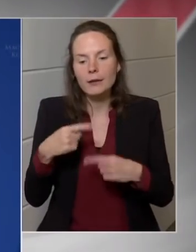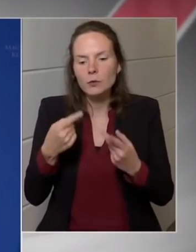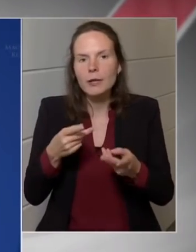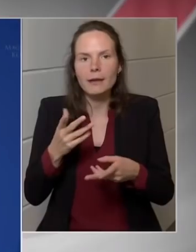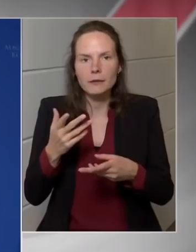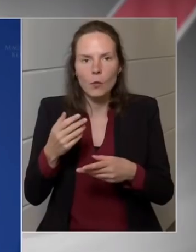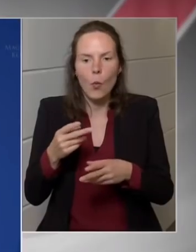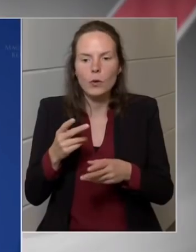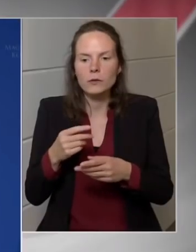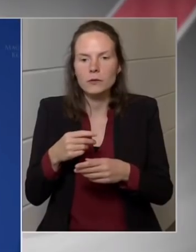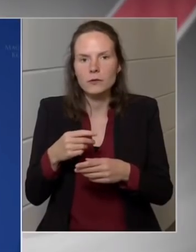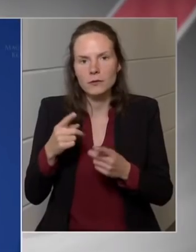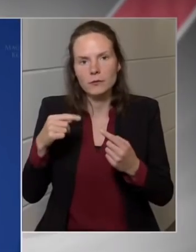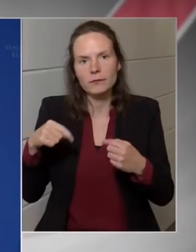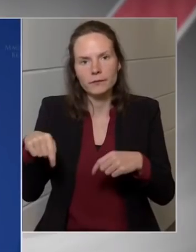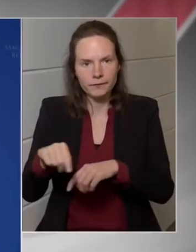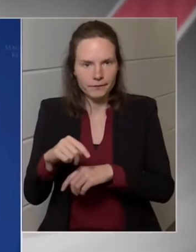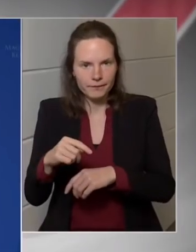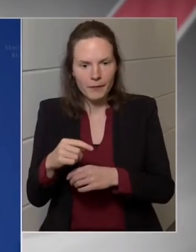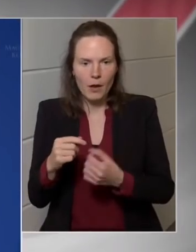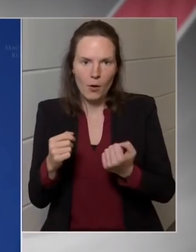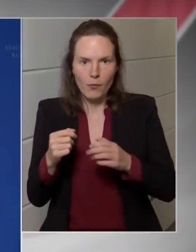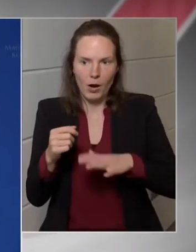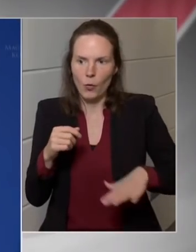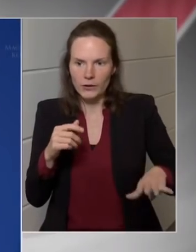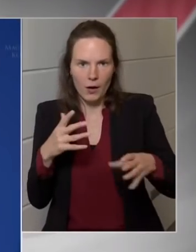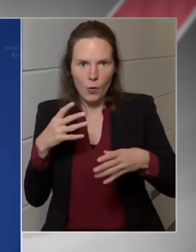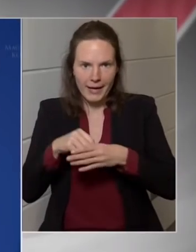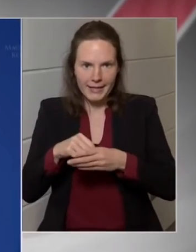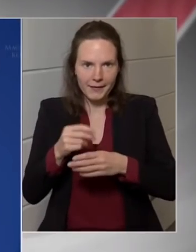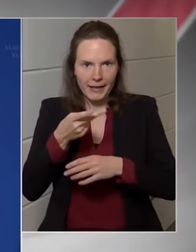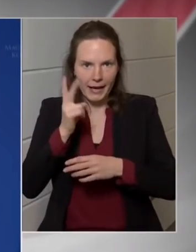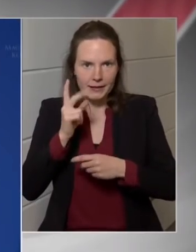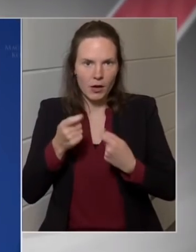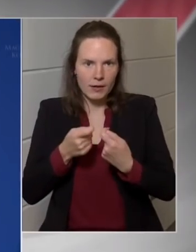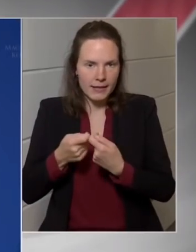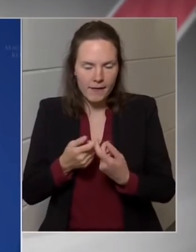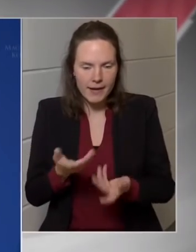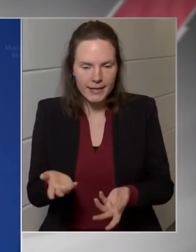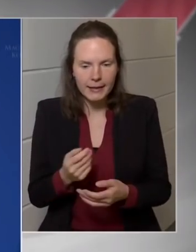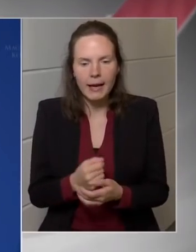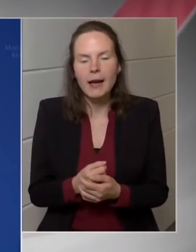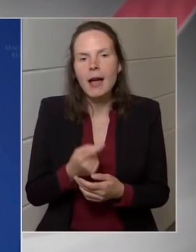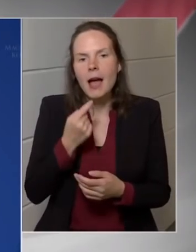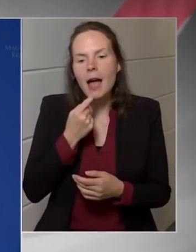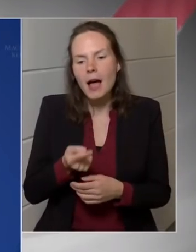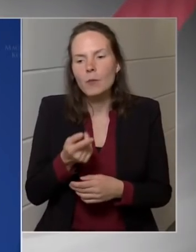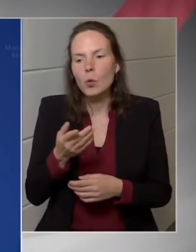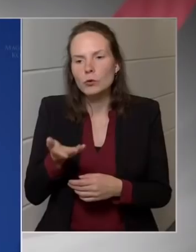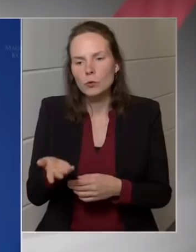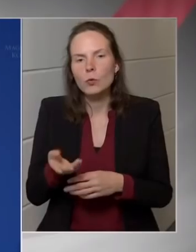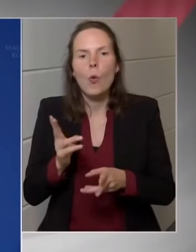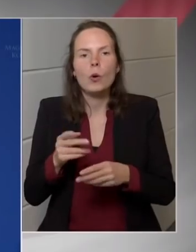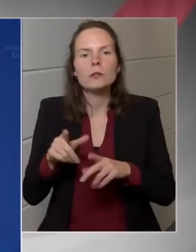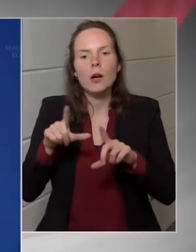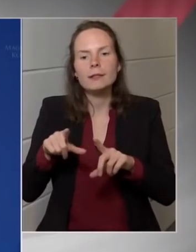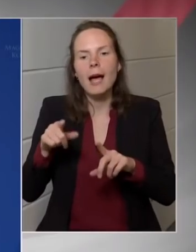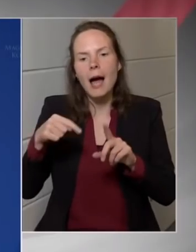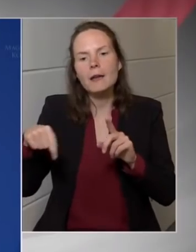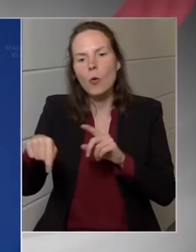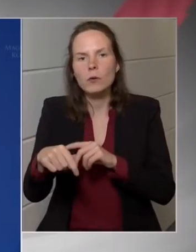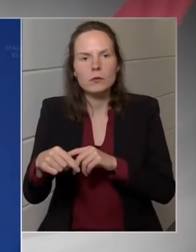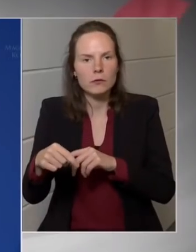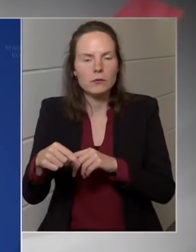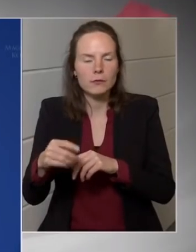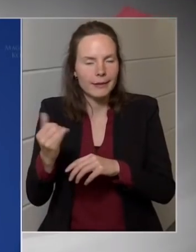vettek a baloldalon a szakszervezetek, hozzáteszem, hogy akkor is elmondtuk, hogy a tanárok részéről jogos követelések merültek